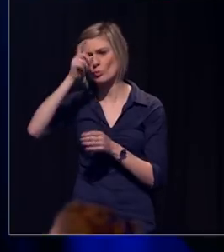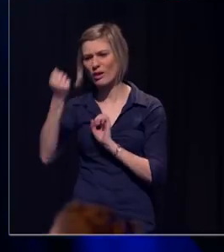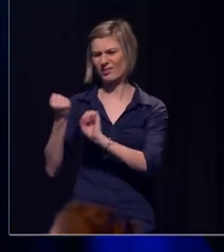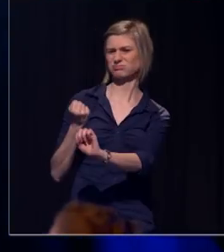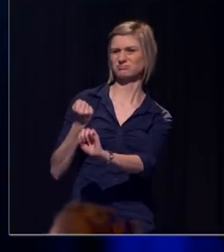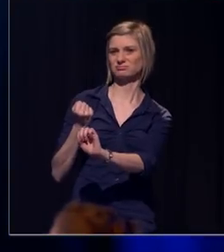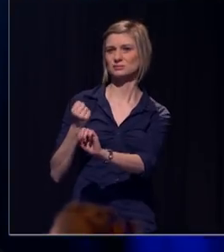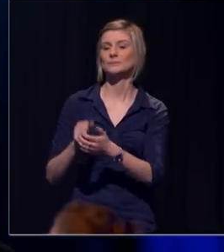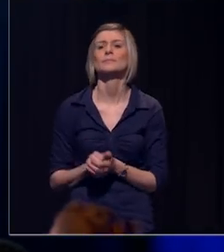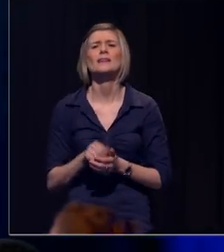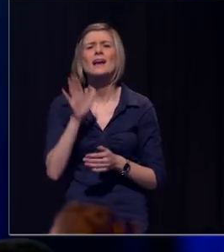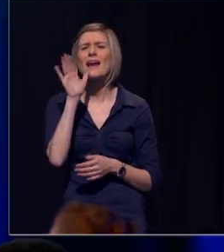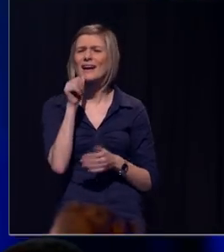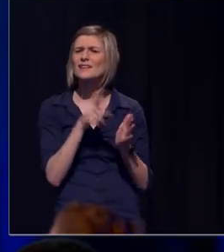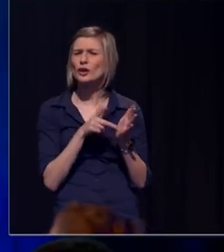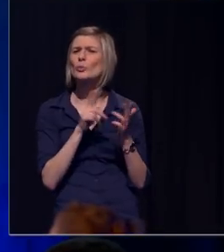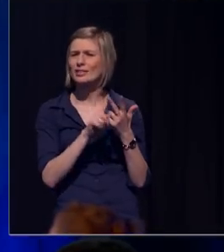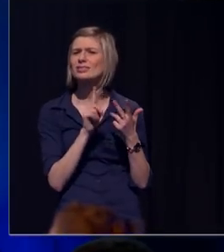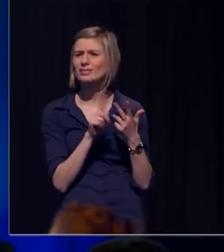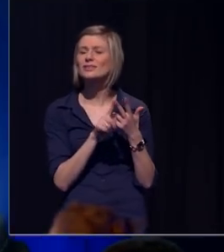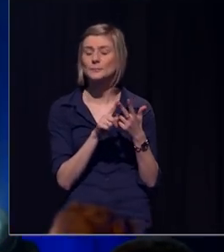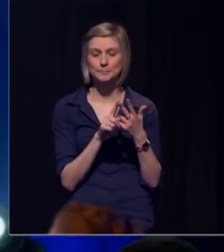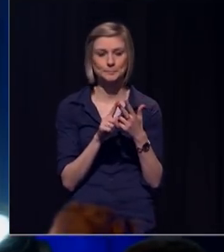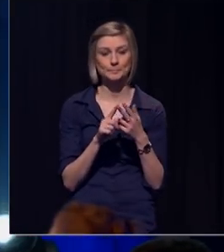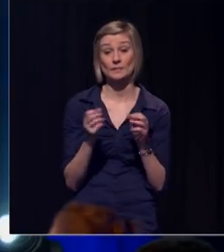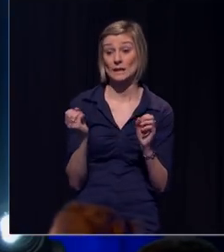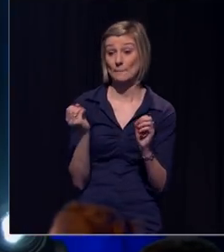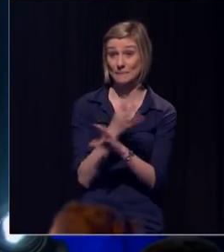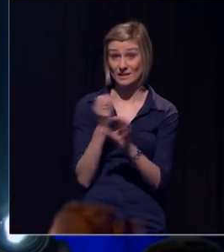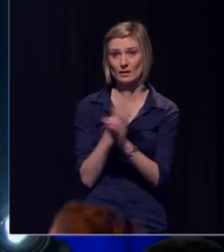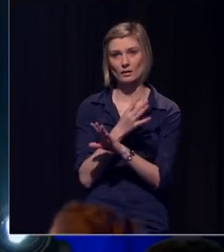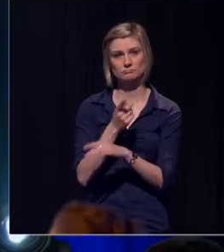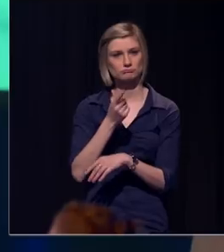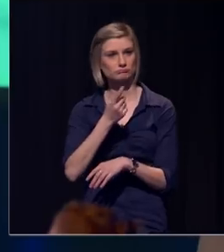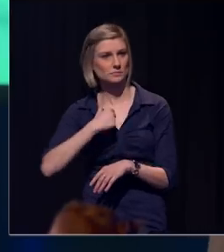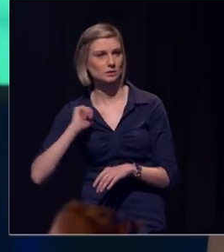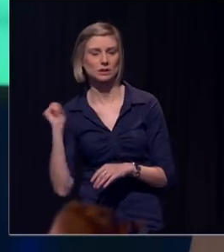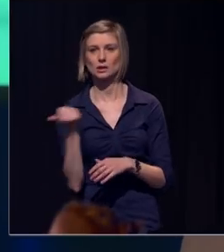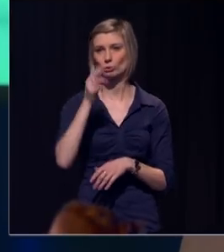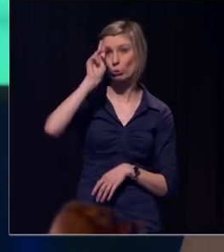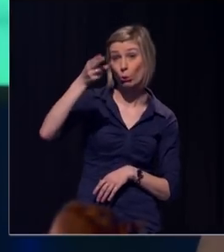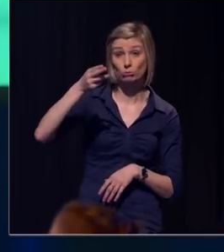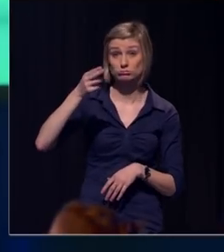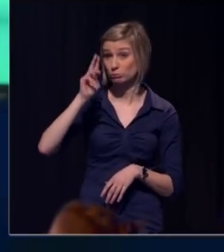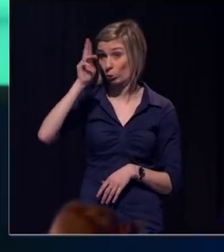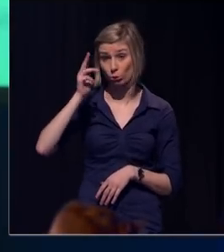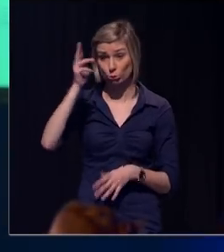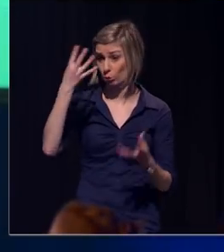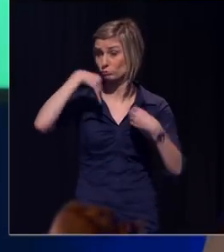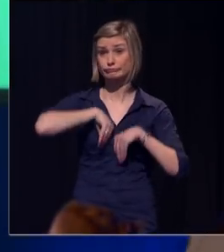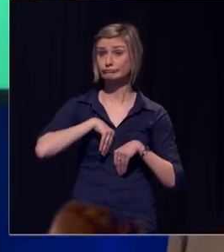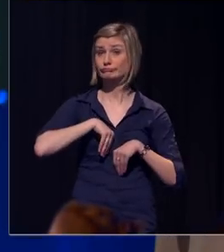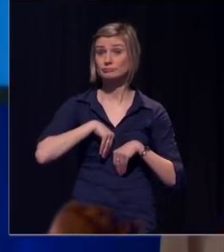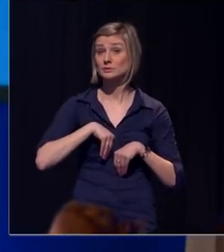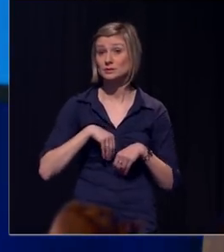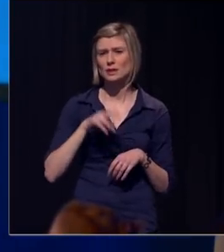Mijn laatste argument. Mediagebruik is heel sterk een gewoonte geworden voor ons. Een gewoonte is bepaald